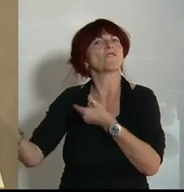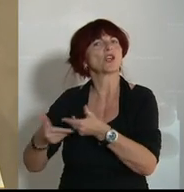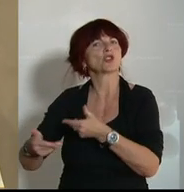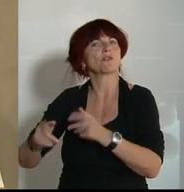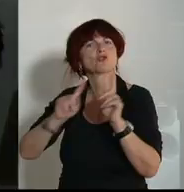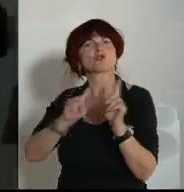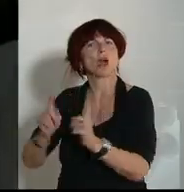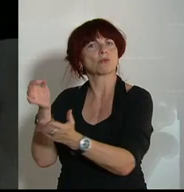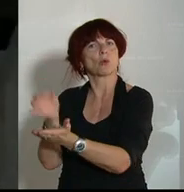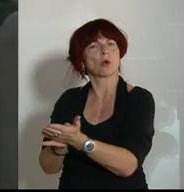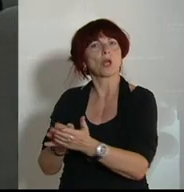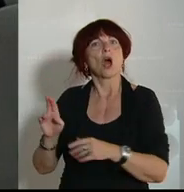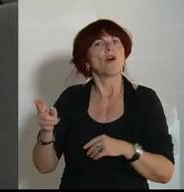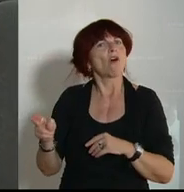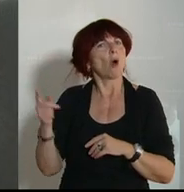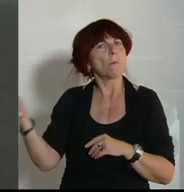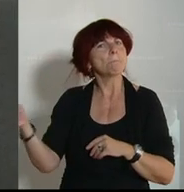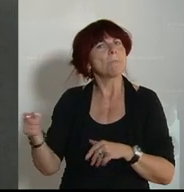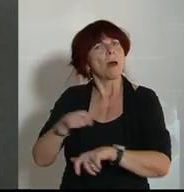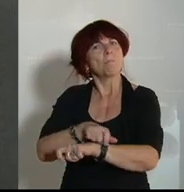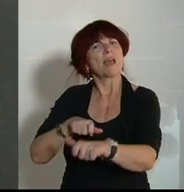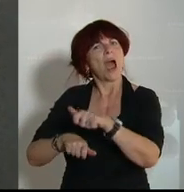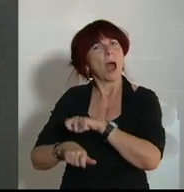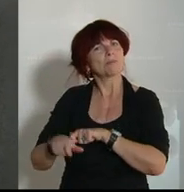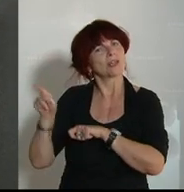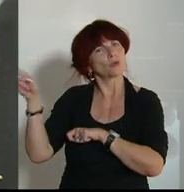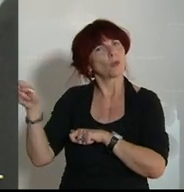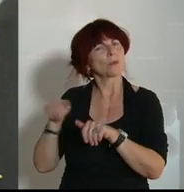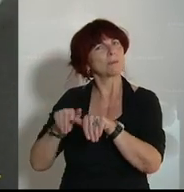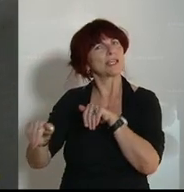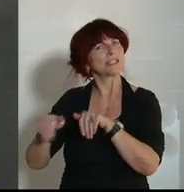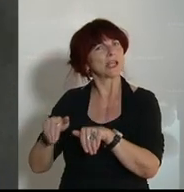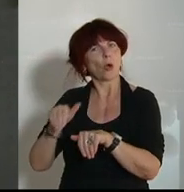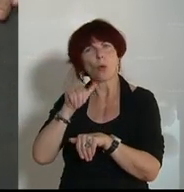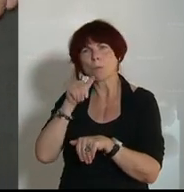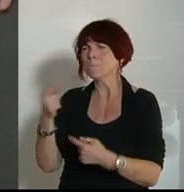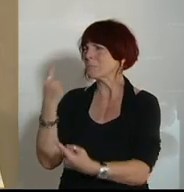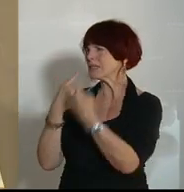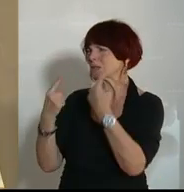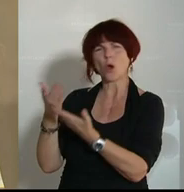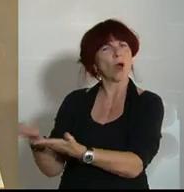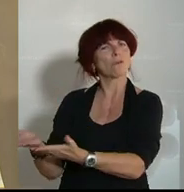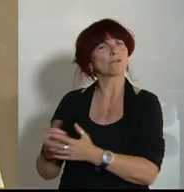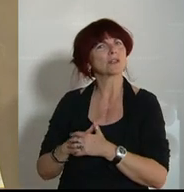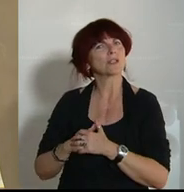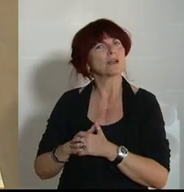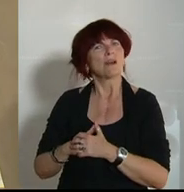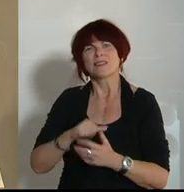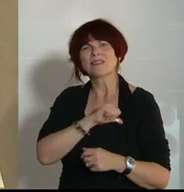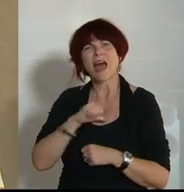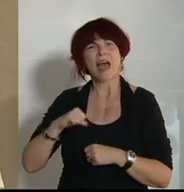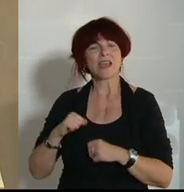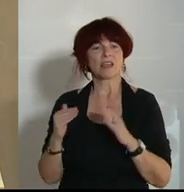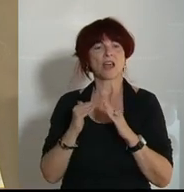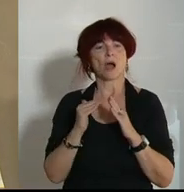so und sprechen in jede Kompetenz ab? Man kann unterschiedlicher Meinungen sein, liebe Neos, aber den Beamten Ihres Hauses und der